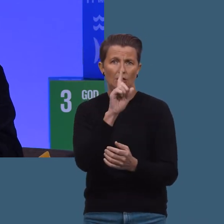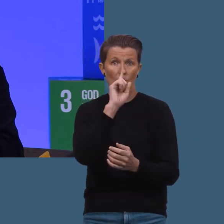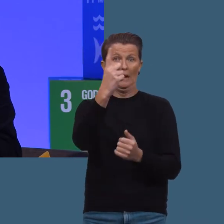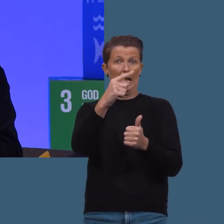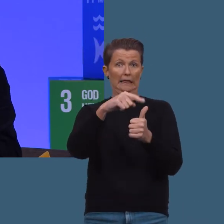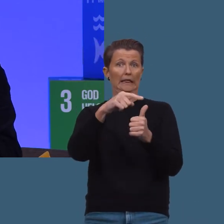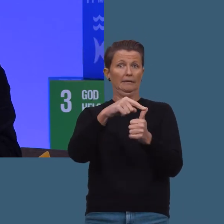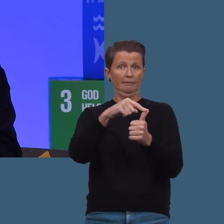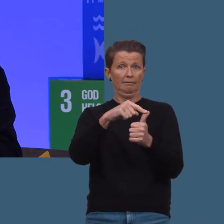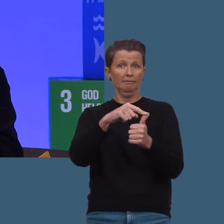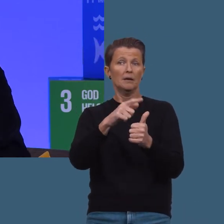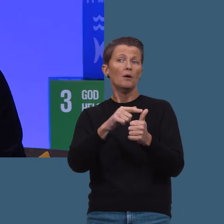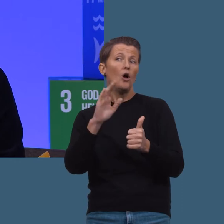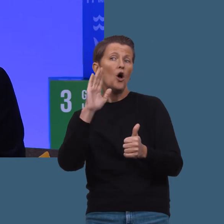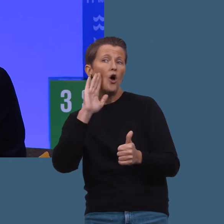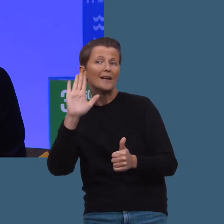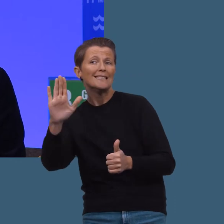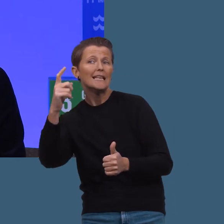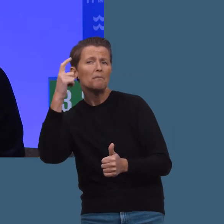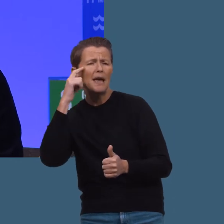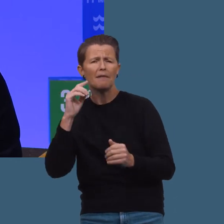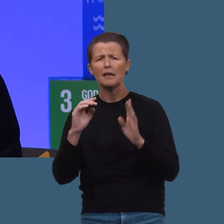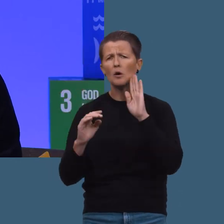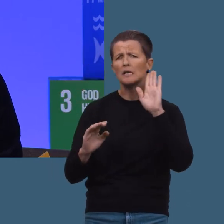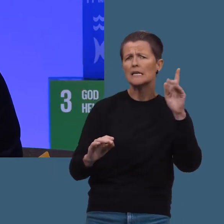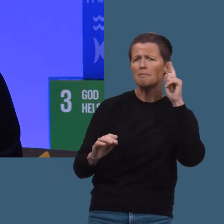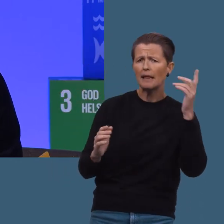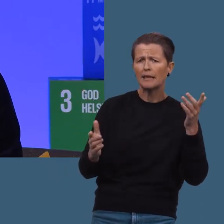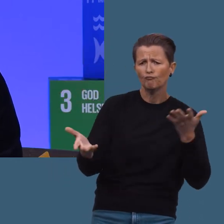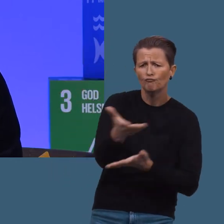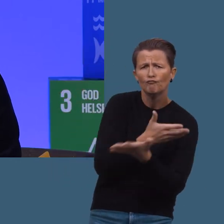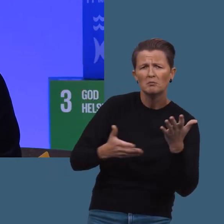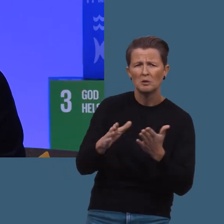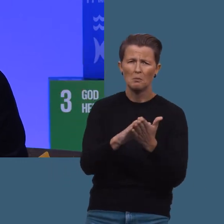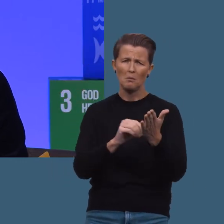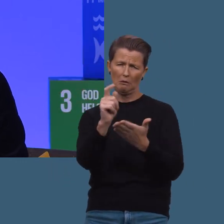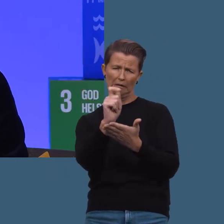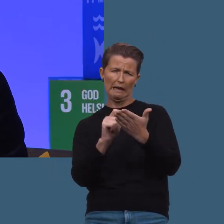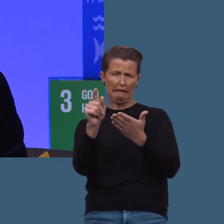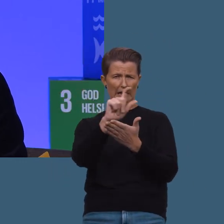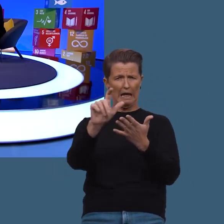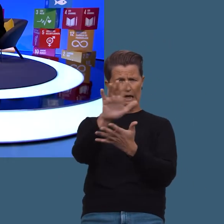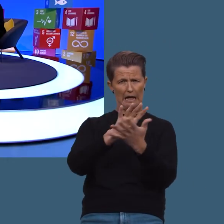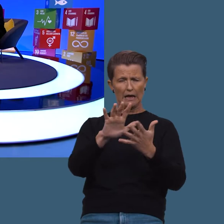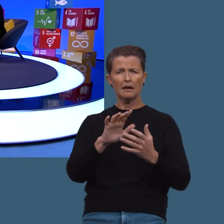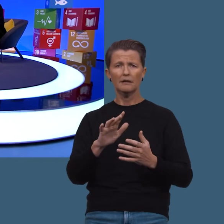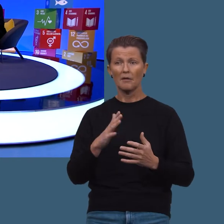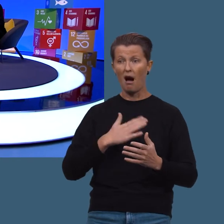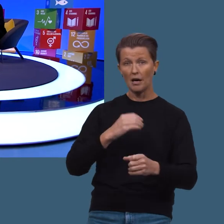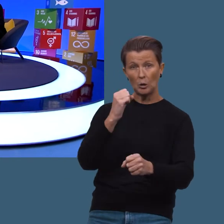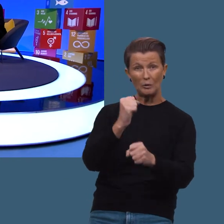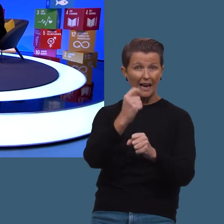Det er liksom nummer én å høre hva andre mener. Så det må jo bli noe rundt det antagelig. Har du noen helt